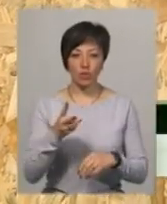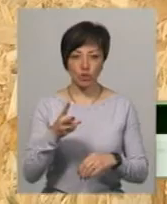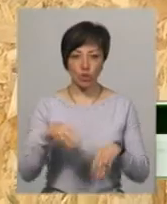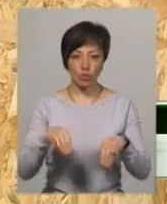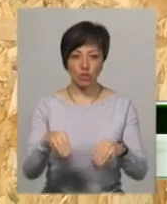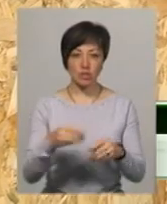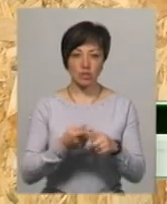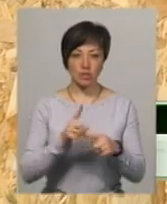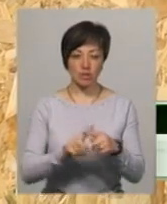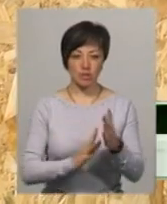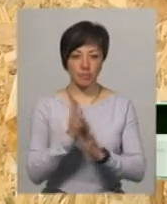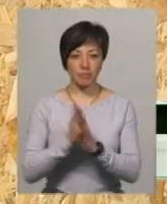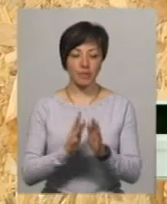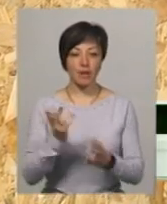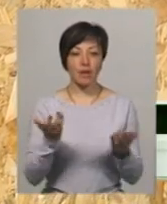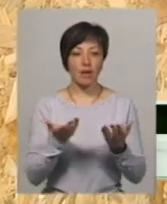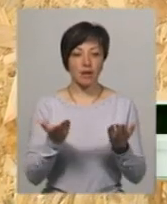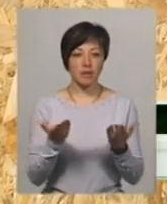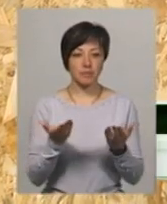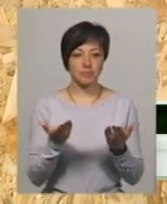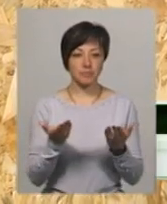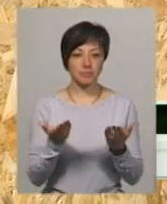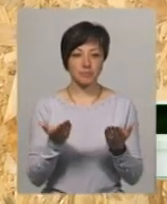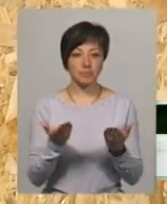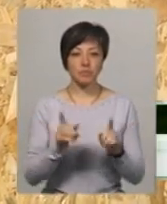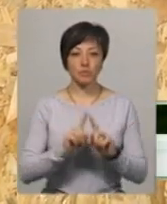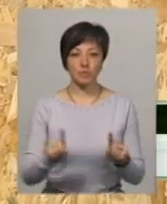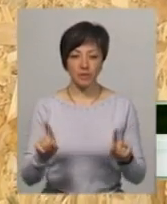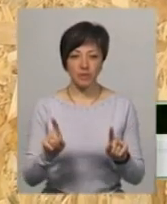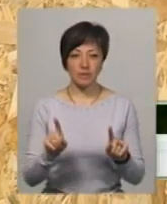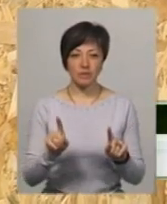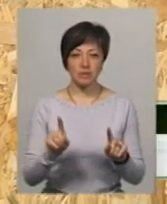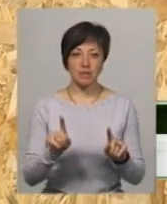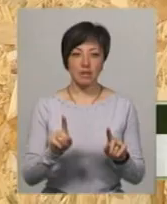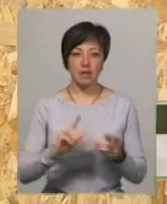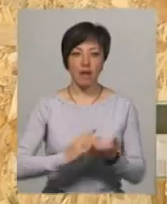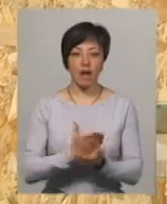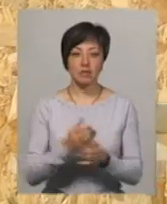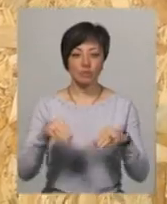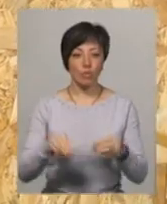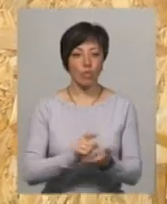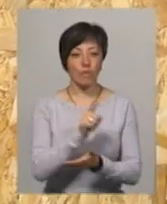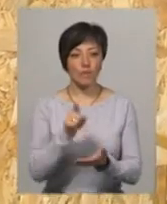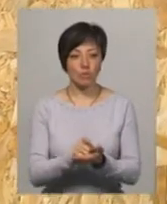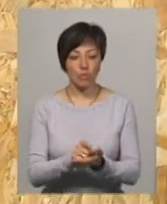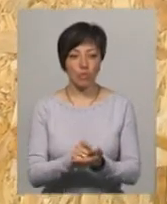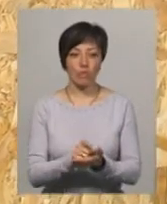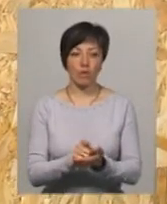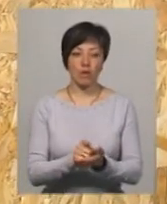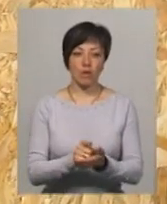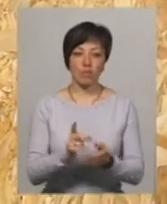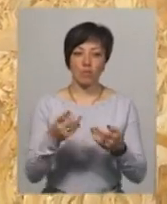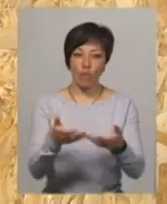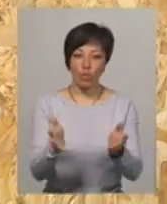висаджувати. Яка особливість якісного саджанця? Він обов'язково має бути в